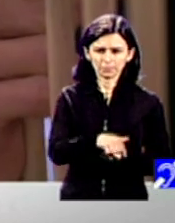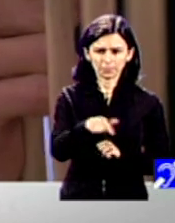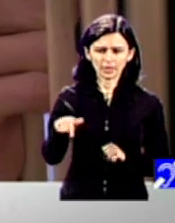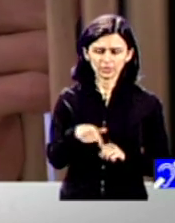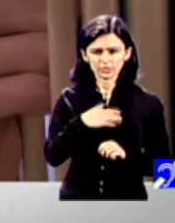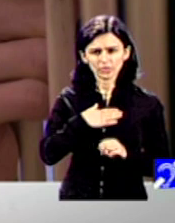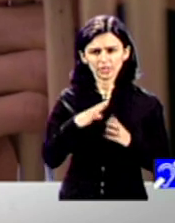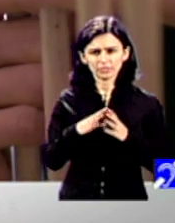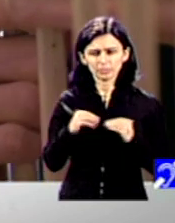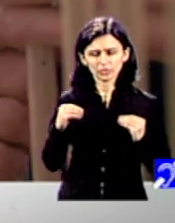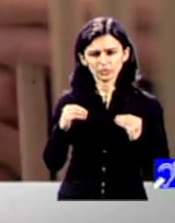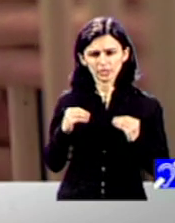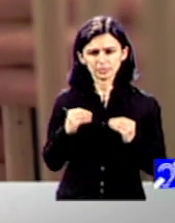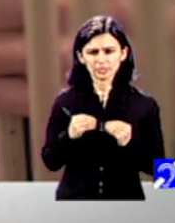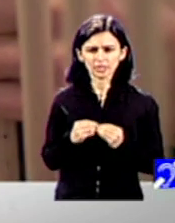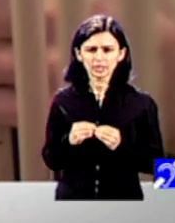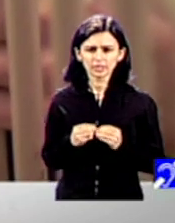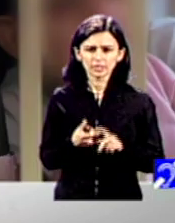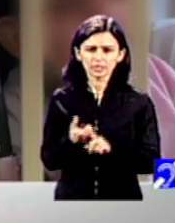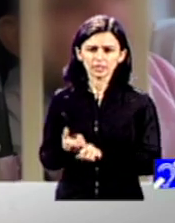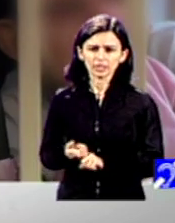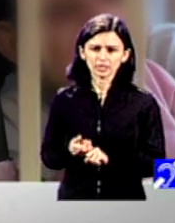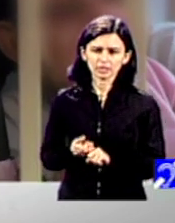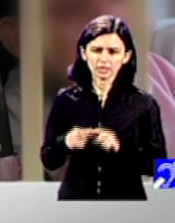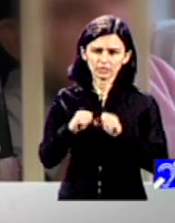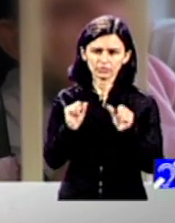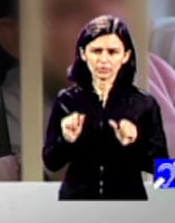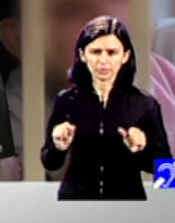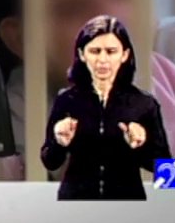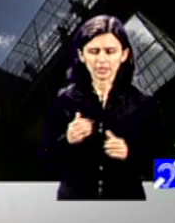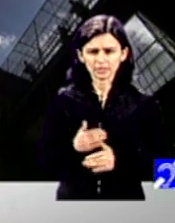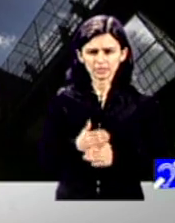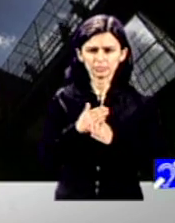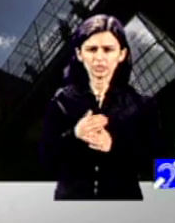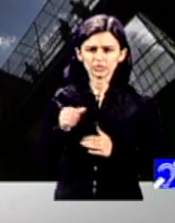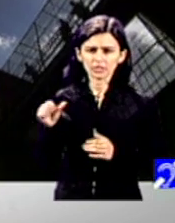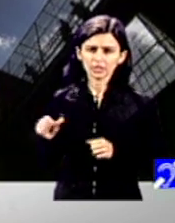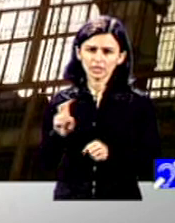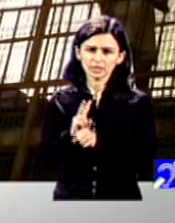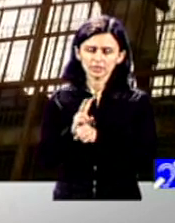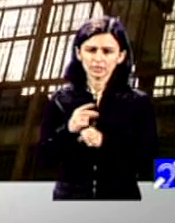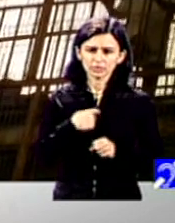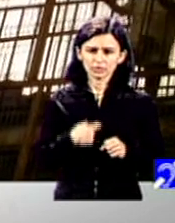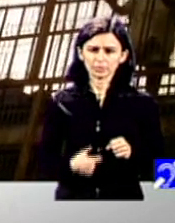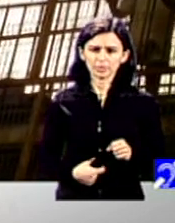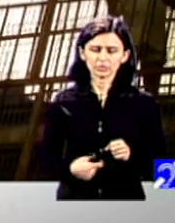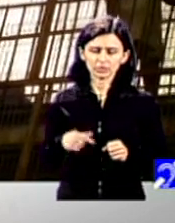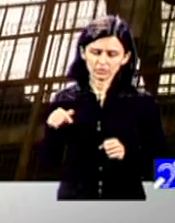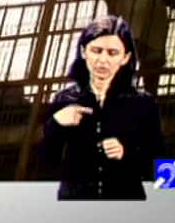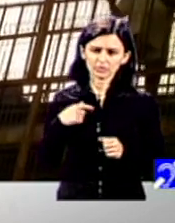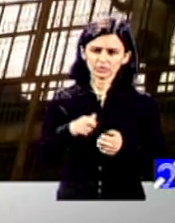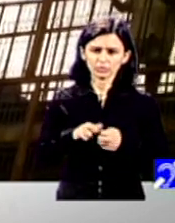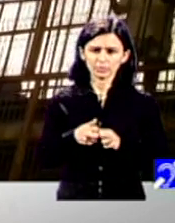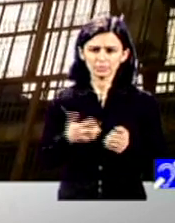plățile și modalitatea de sprijin a asistențiilor personali și asta este o chestiune care trenează de mulți ani de zile, inclusiv în